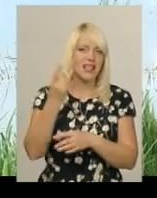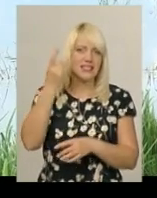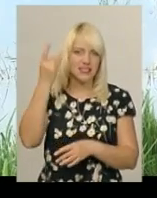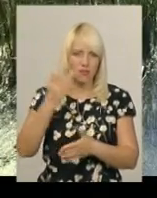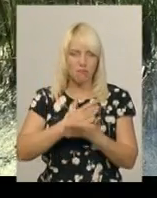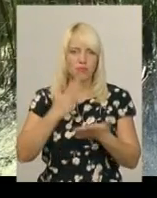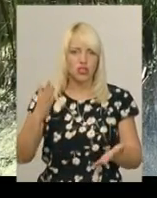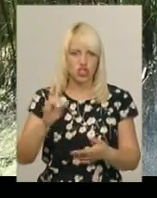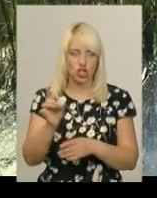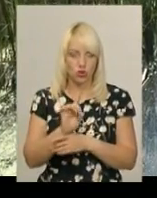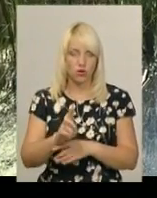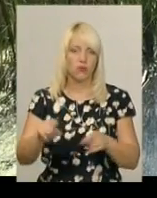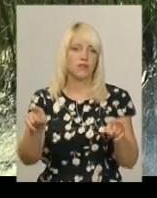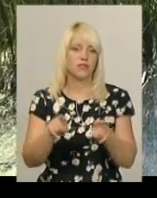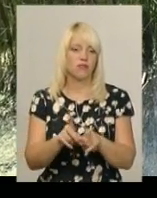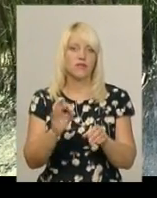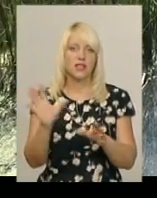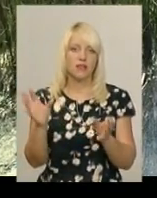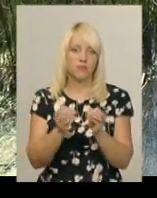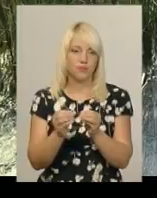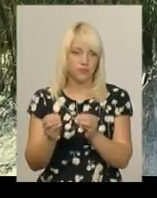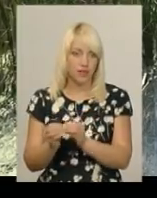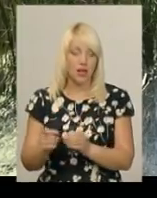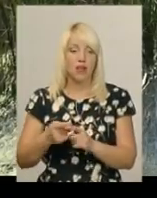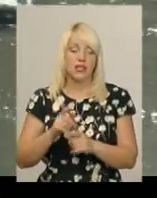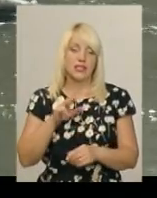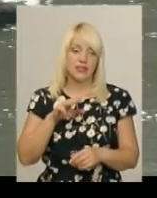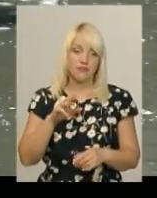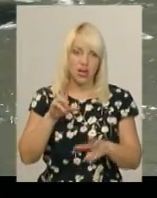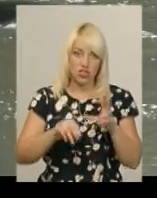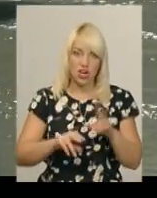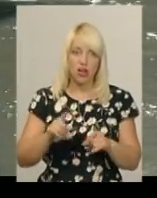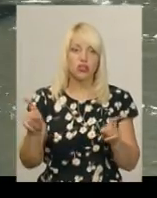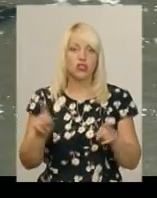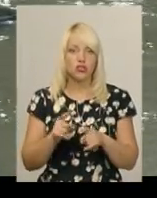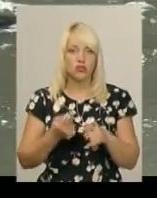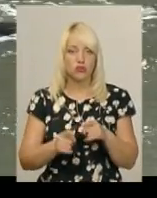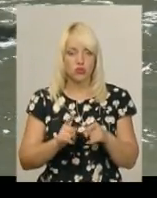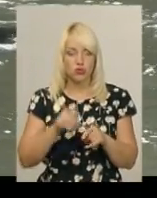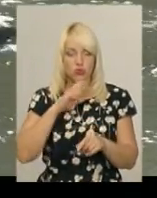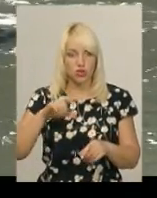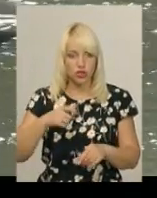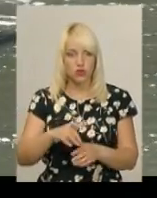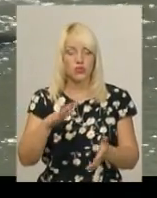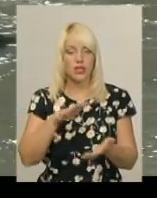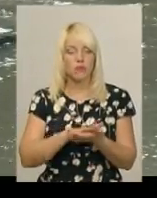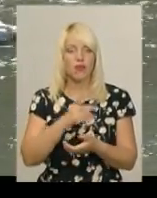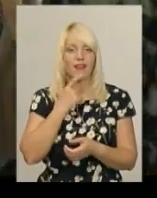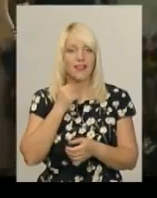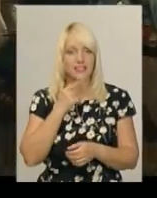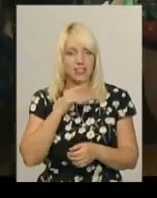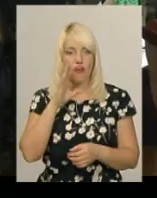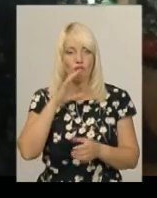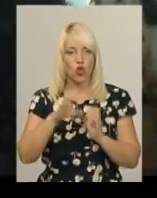на одному місці. І Наталя Вишневська, і Людмила Стаднік вважають, що річку Случ забруднює Красилівське водопровідно-каналізаційне господарство. За